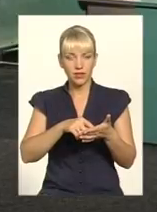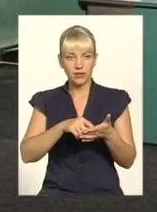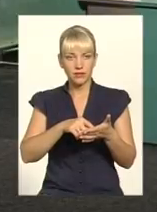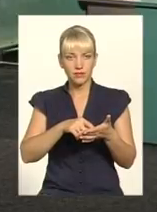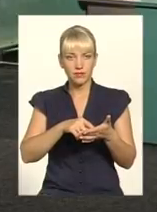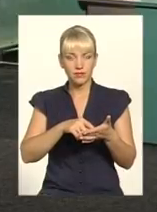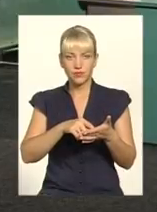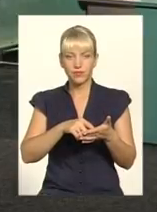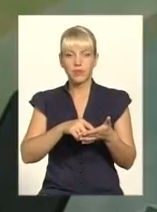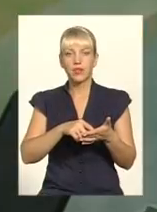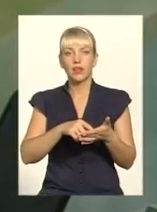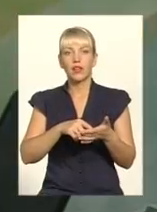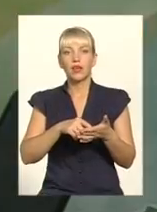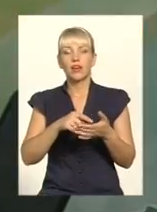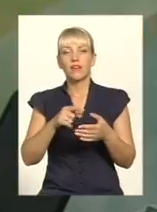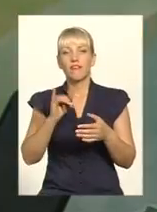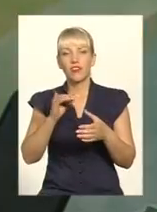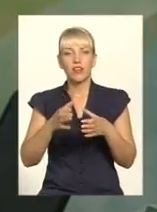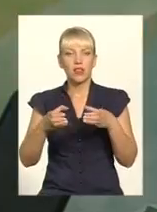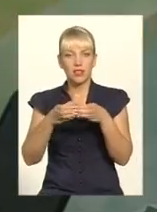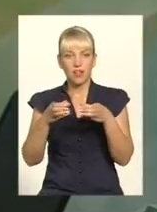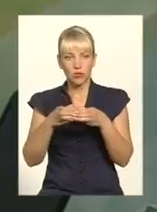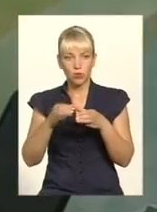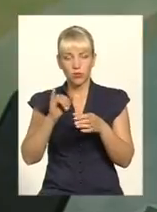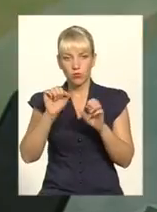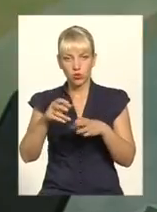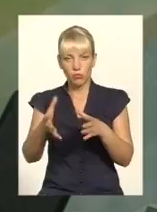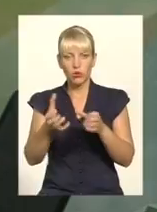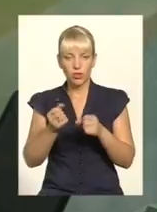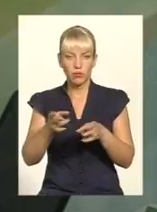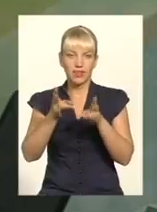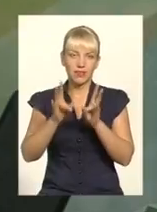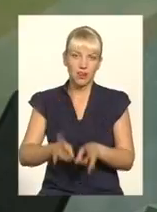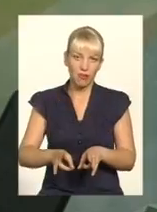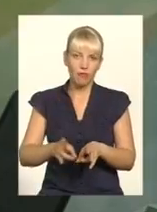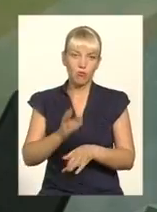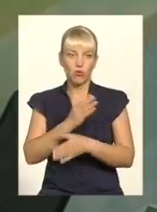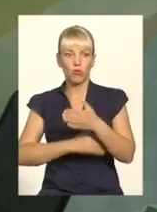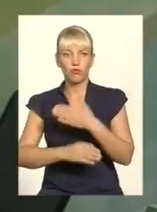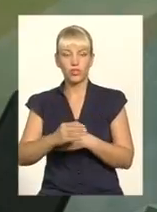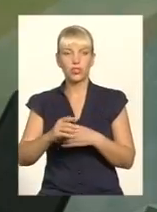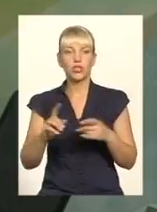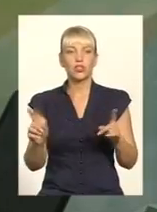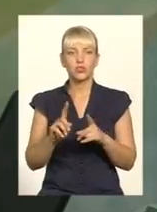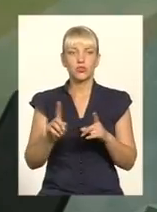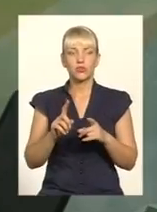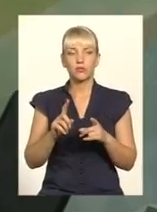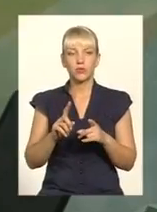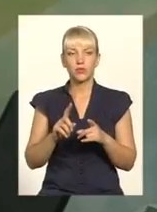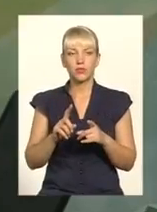позицію. Ми можемо стати частиною натовпу і можемо отримати травми, овіччя, або потім попасти до